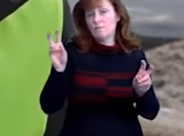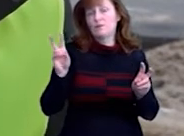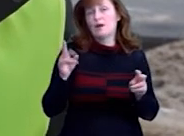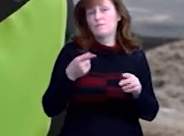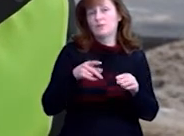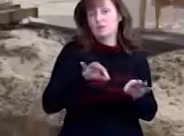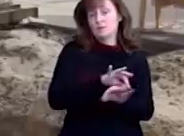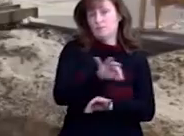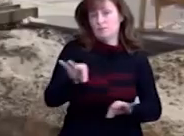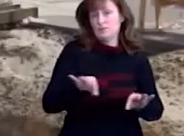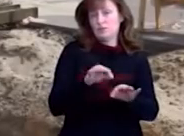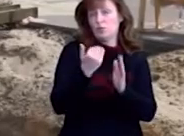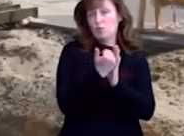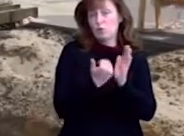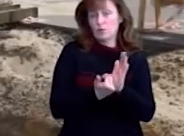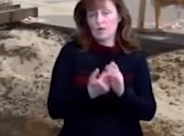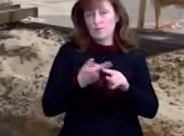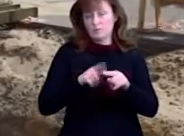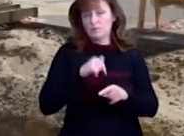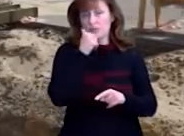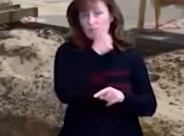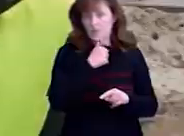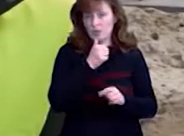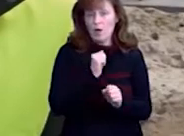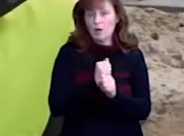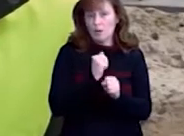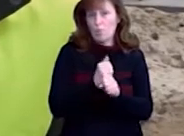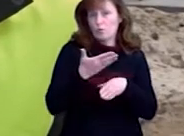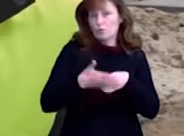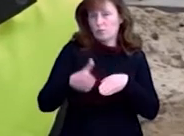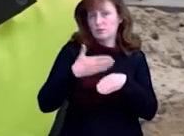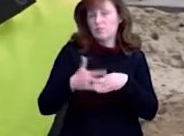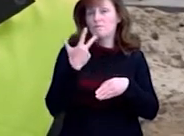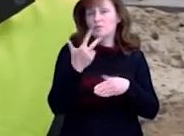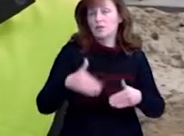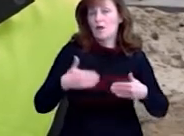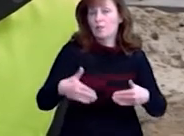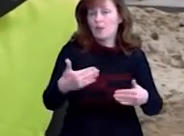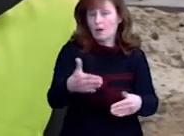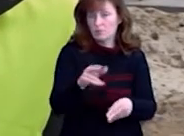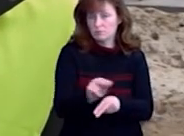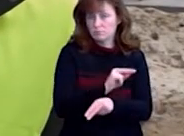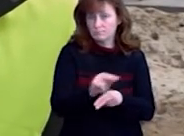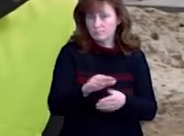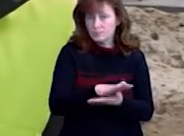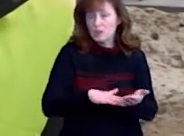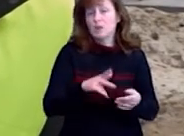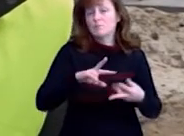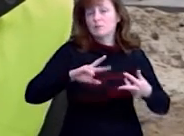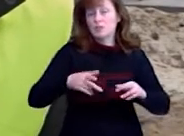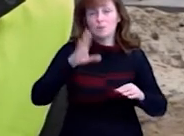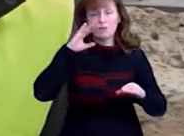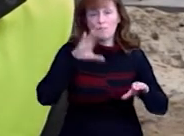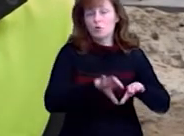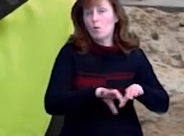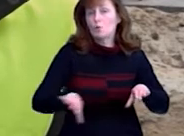цей рік. Роботи планують виконувати в три етапи. Ця робота розпланована ділянками. Заміна водопроводу